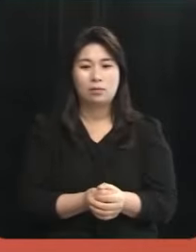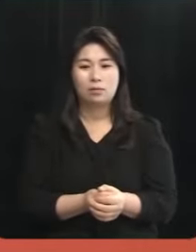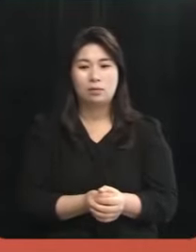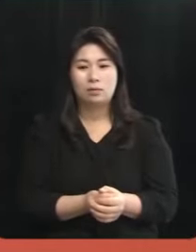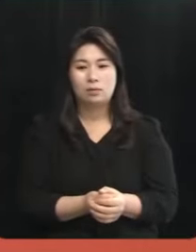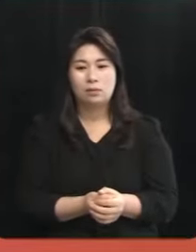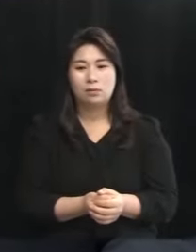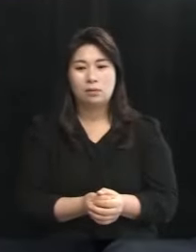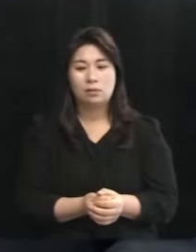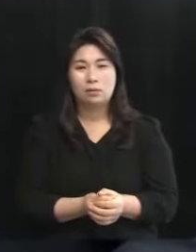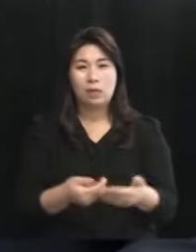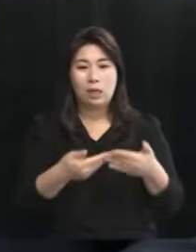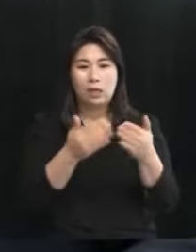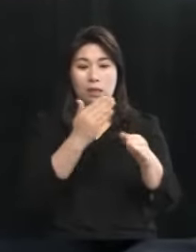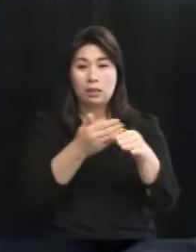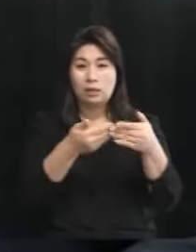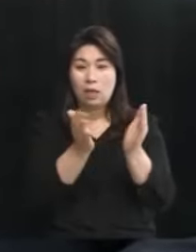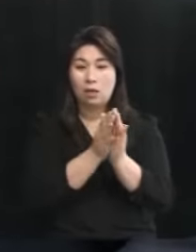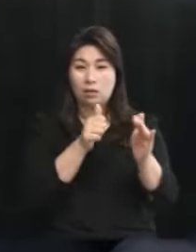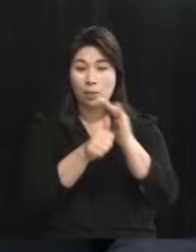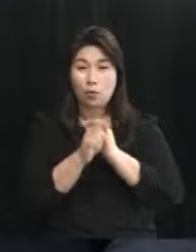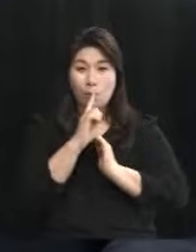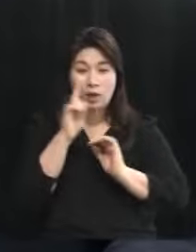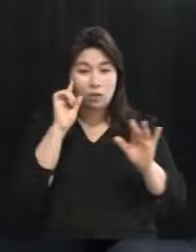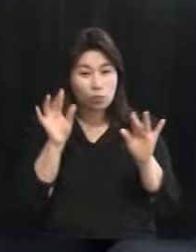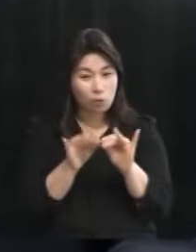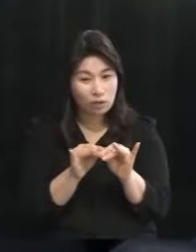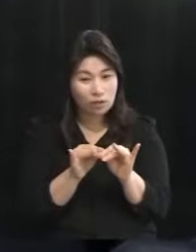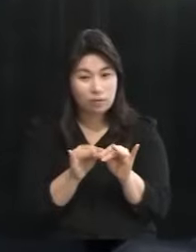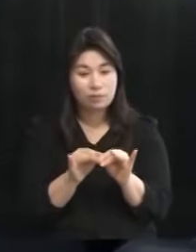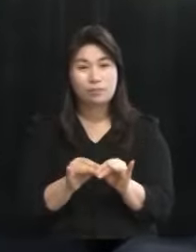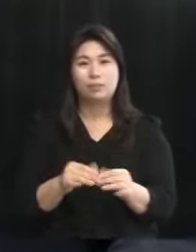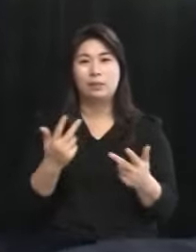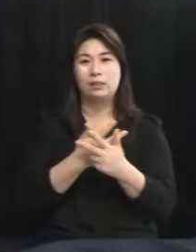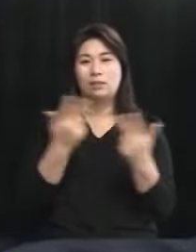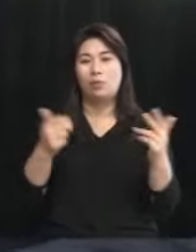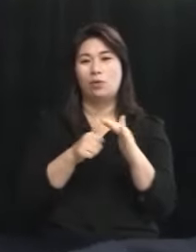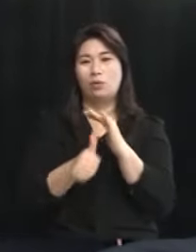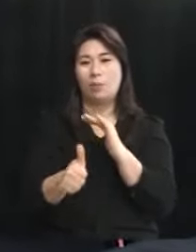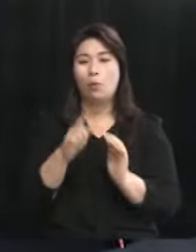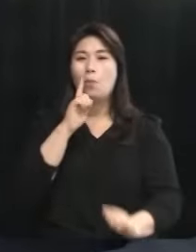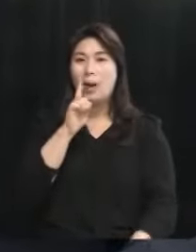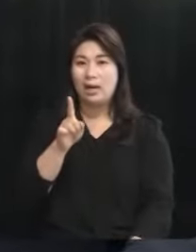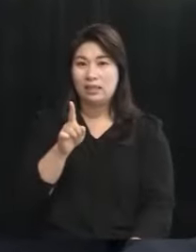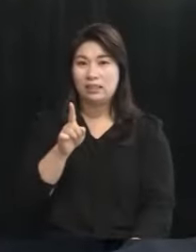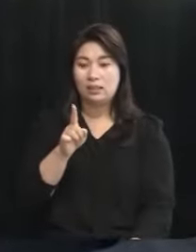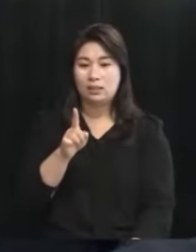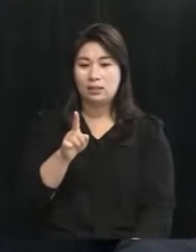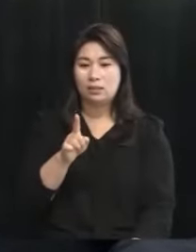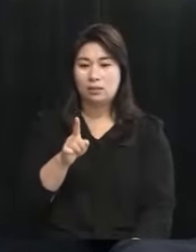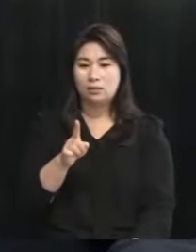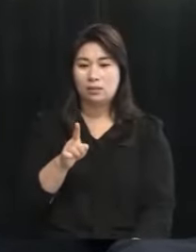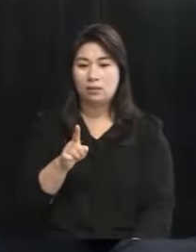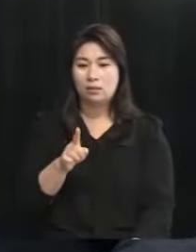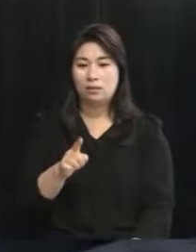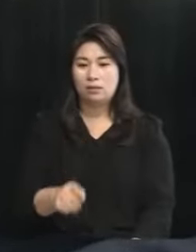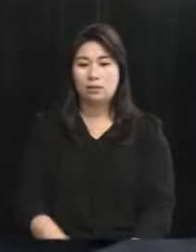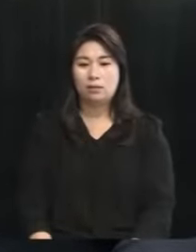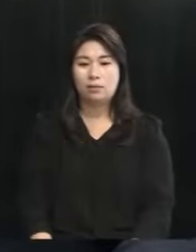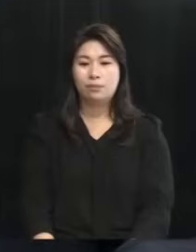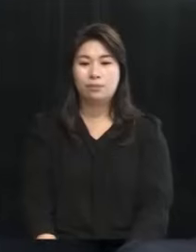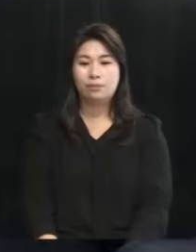이재명 당대표의 발언에 동의를 하십니까 이재명 대표의 발언은 대만 회원 문제가